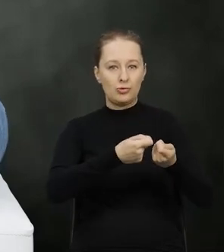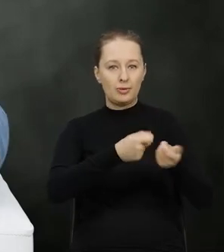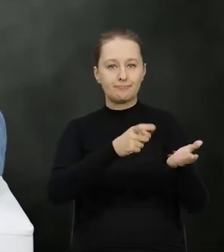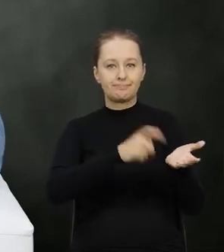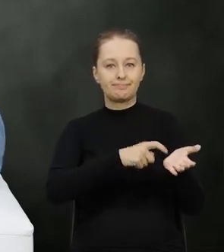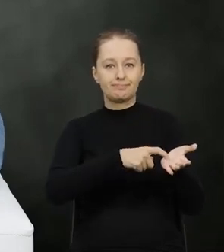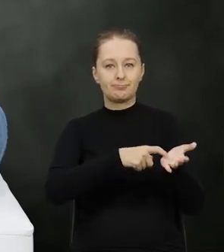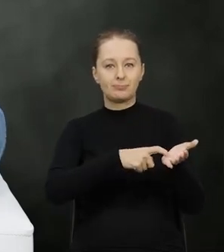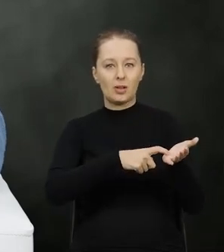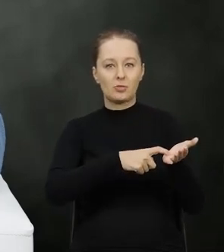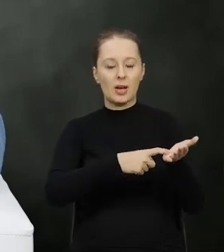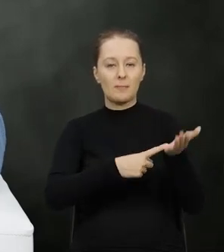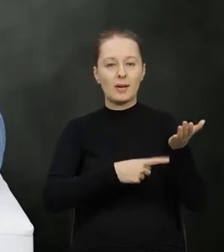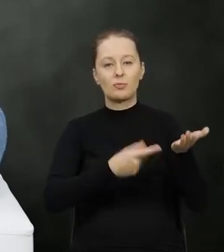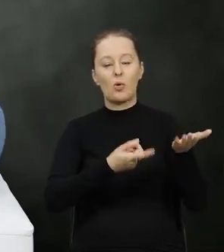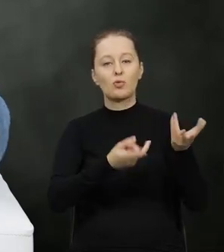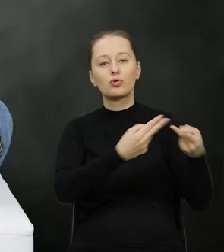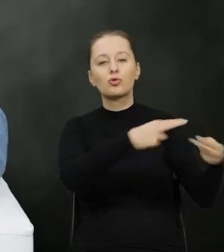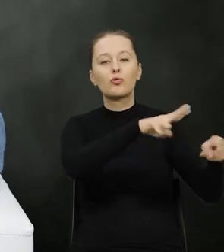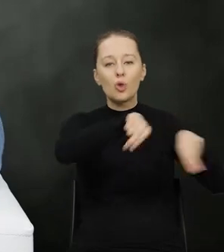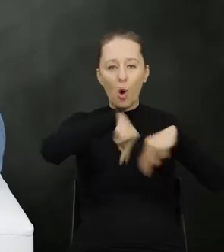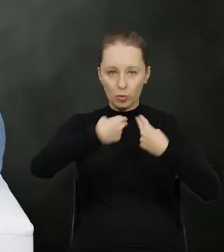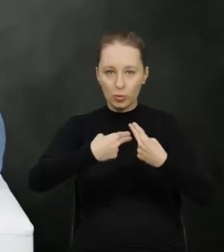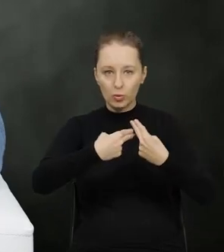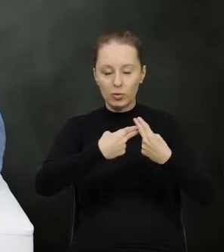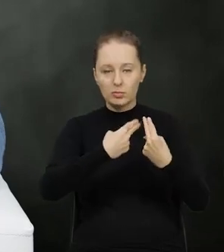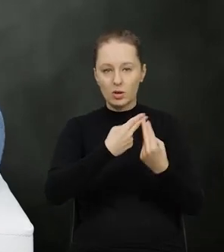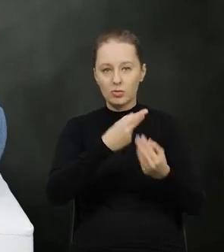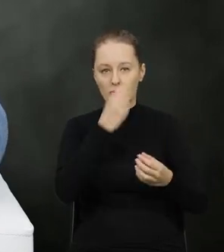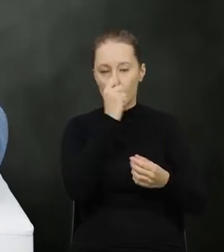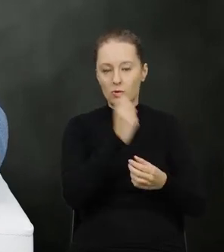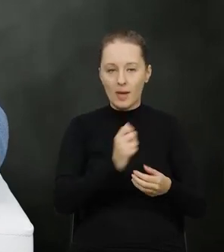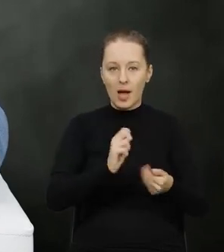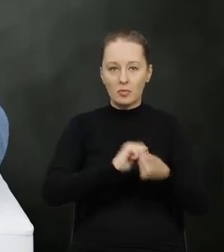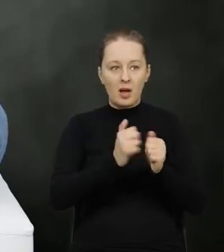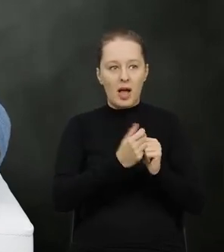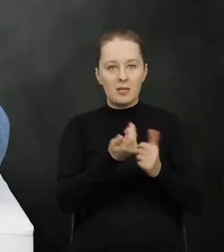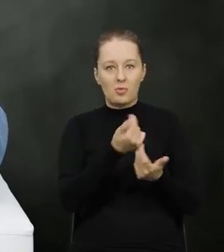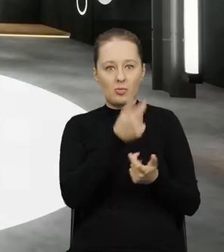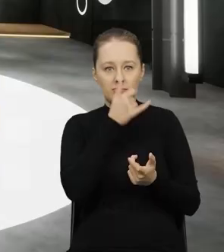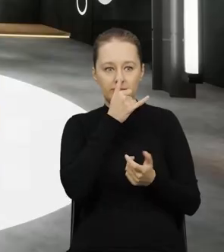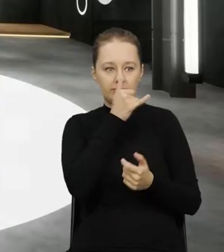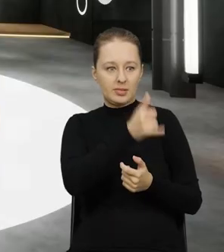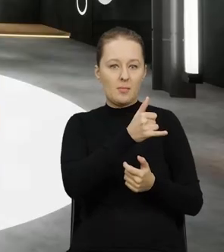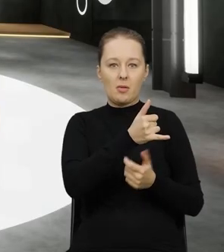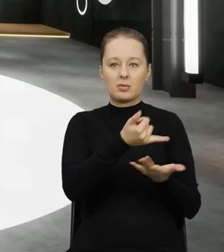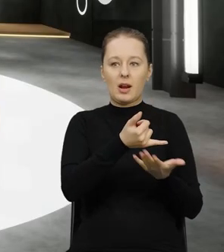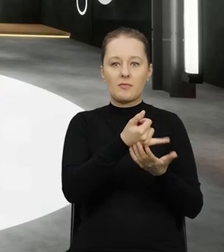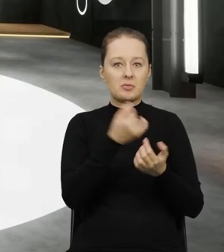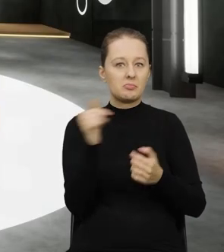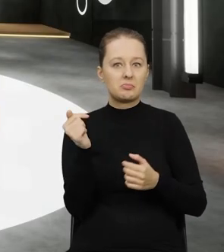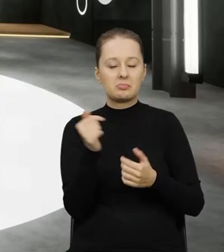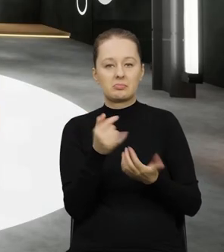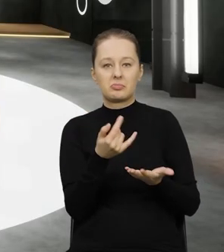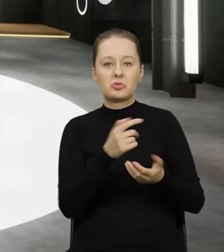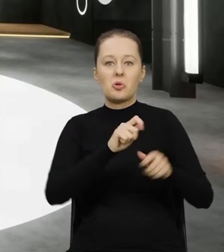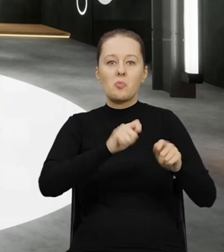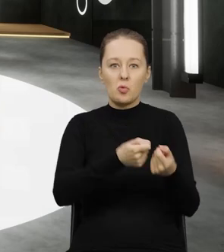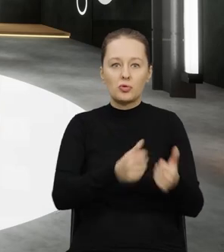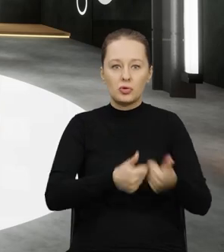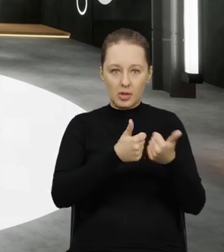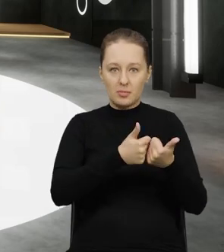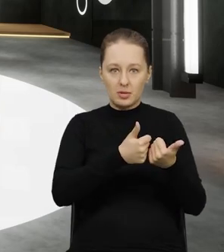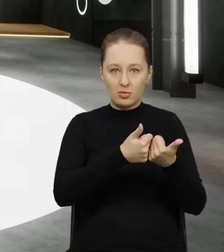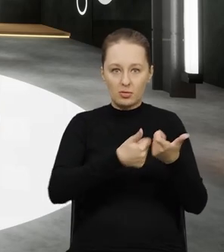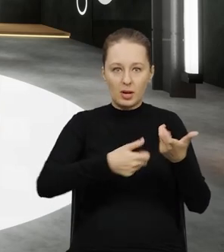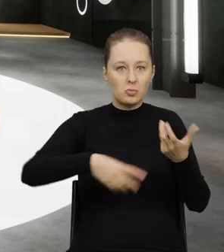podmiot konkretny do zwrotu tych odpadów, czy też nie potrafi zmusić do właściwego zagospodarowania tych